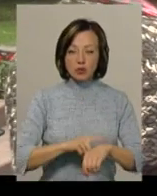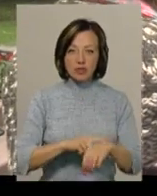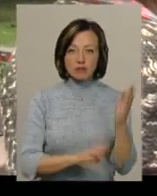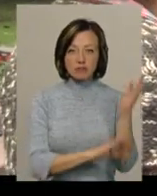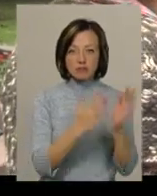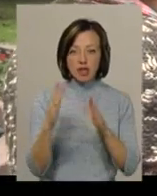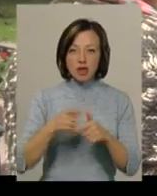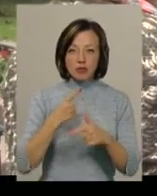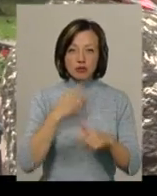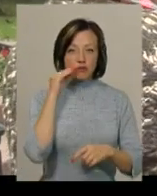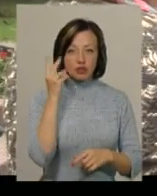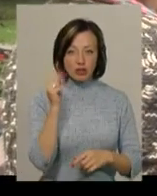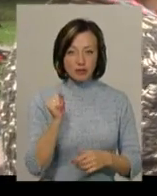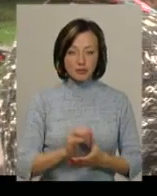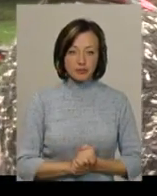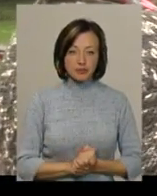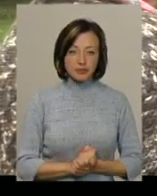сквері імені Тереса Шевченка.